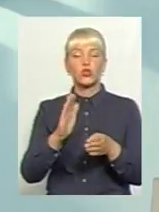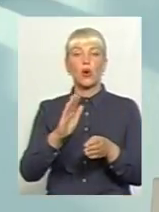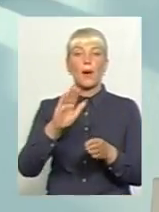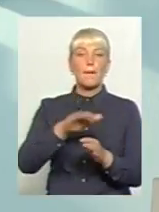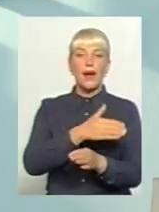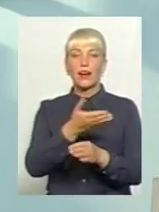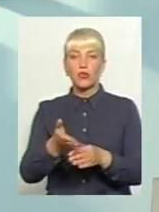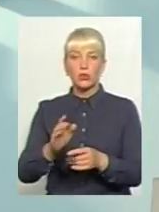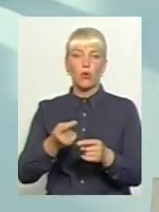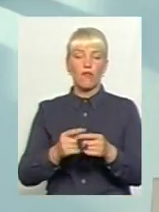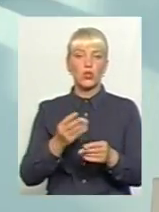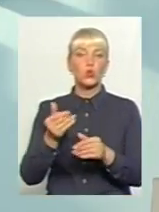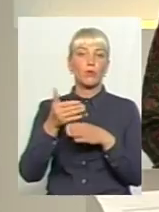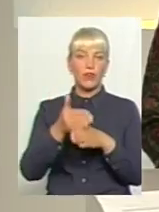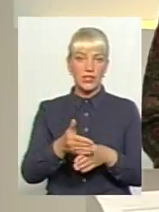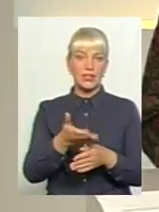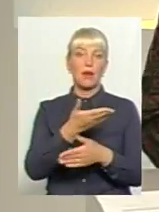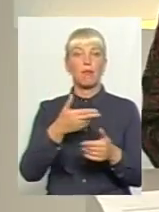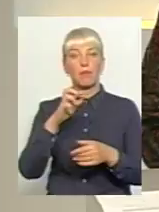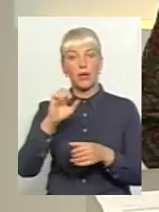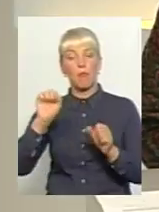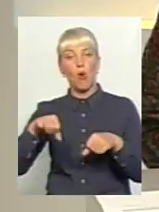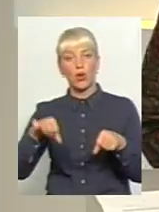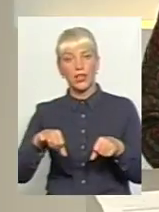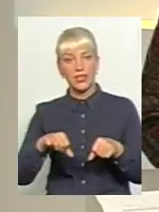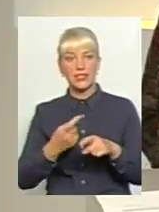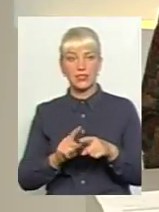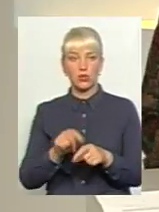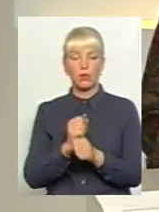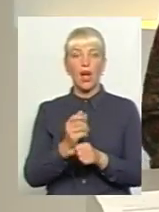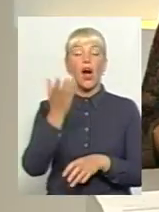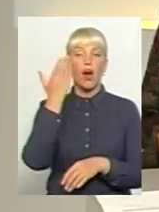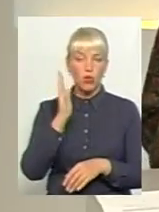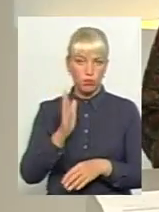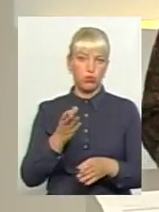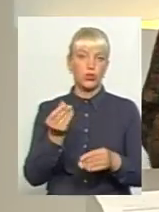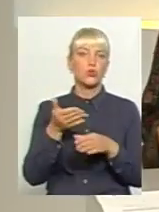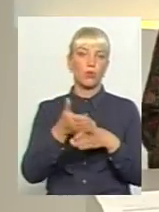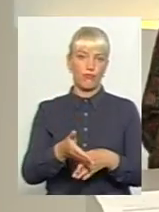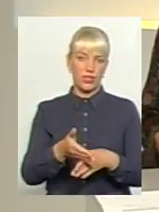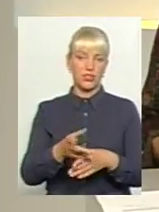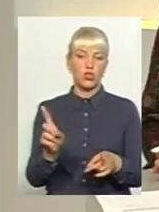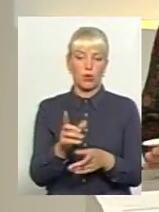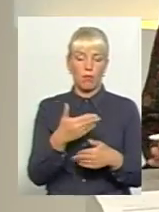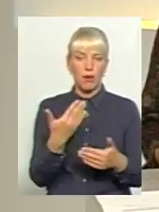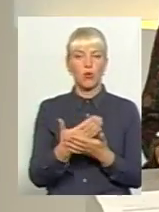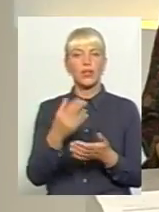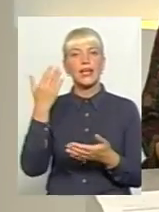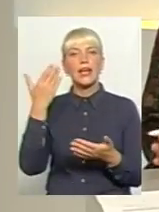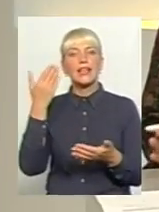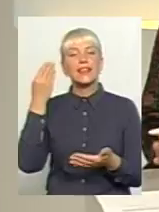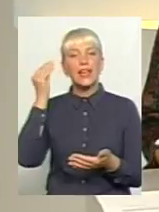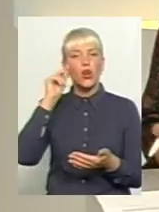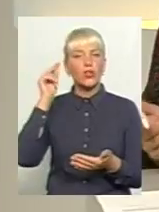субвенції ми могли б створювати такий його перерозподіляти? Субвенцію, щоб ми вже могли хоча б теоретично в